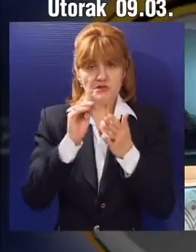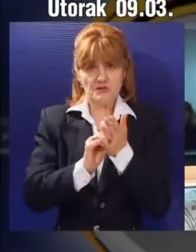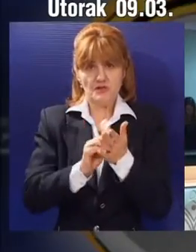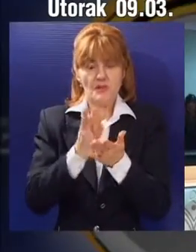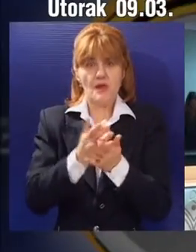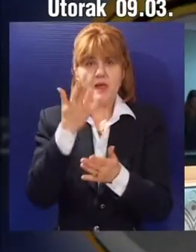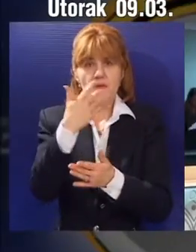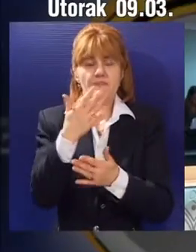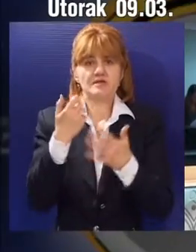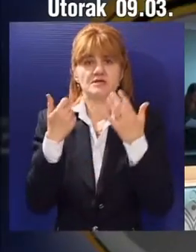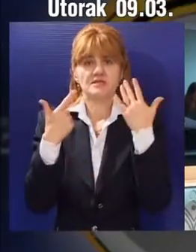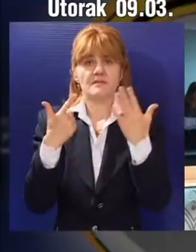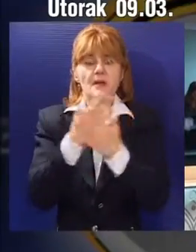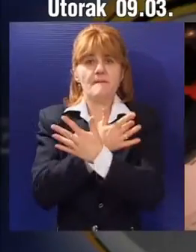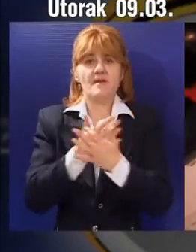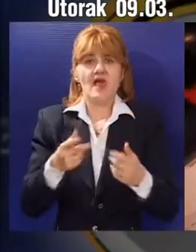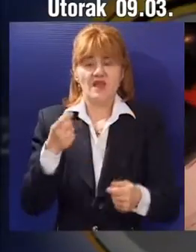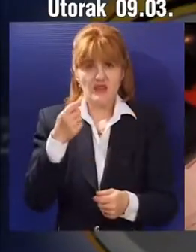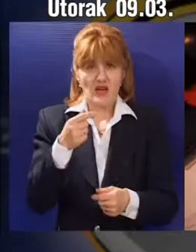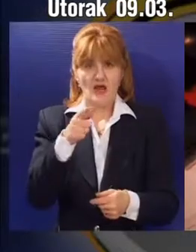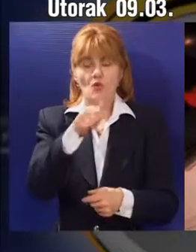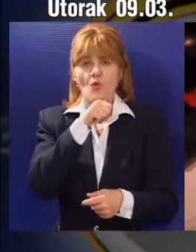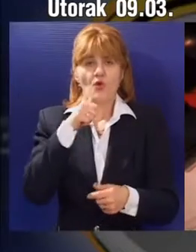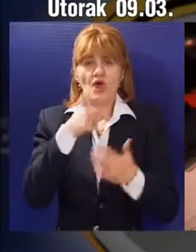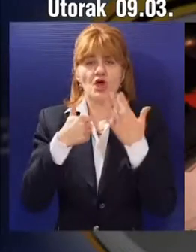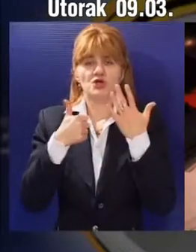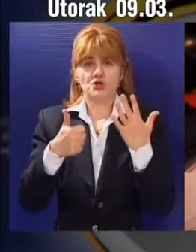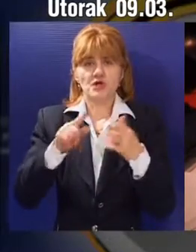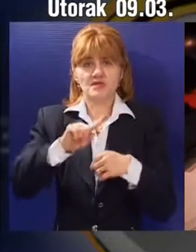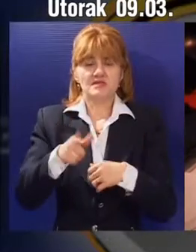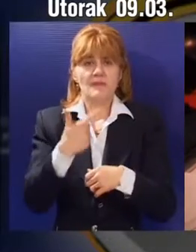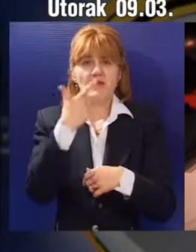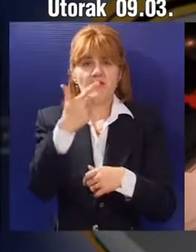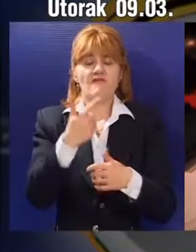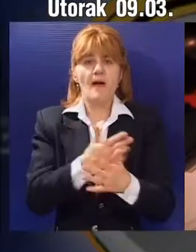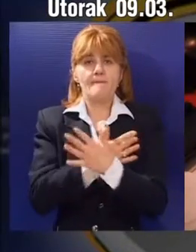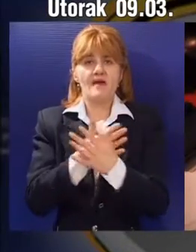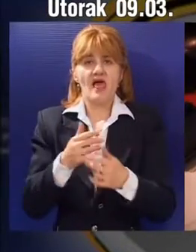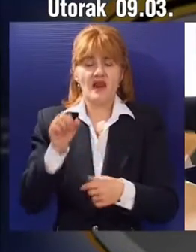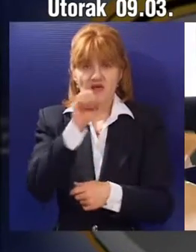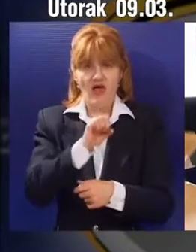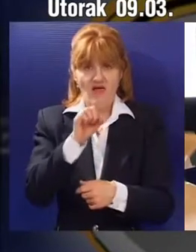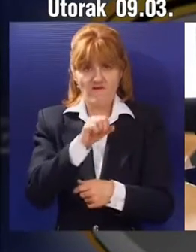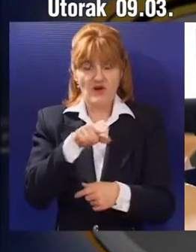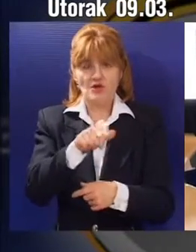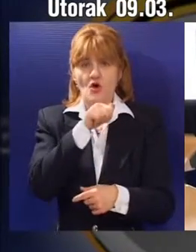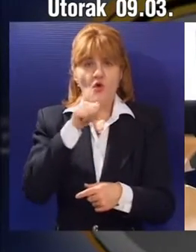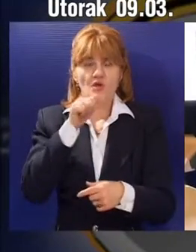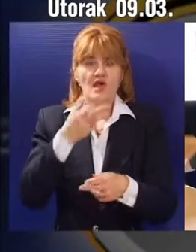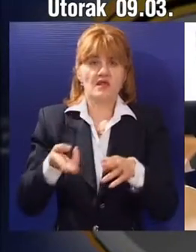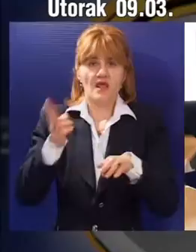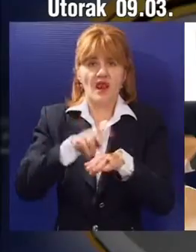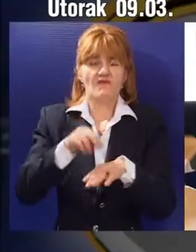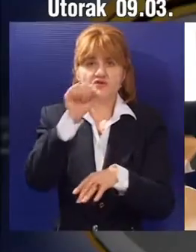577 milijardi dinara, što je oko 6,2 milijarda evra, a gotovo 95 odsto od navedene sume bila je